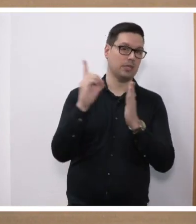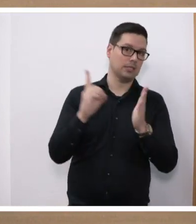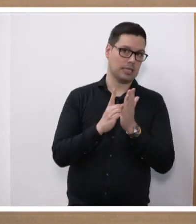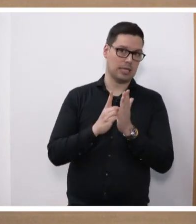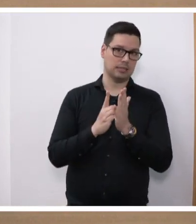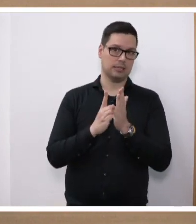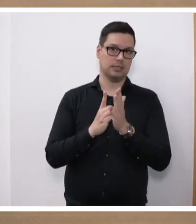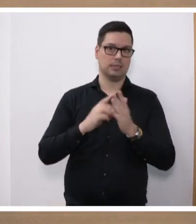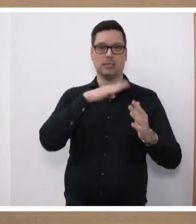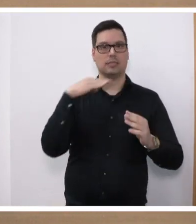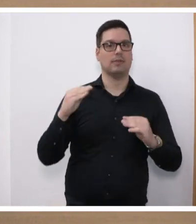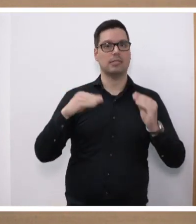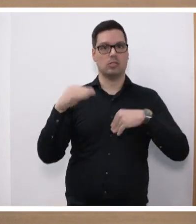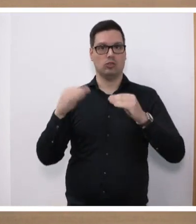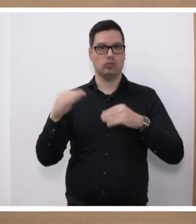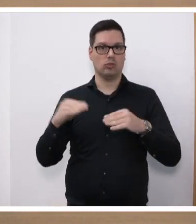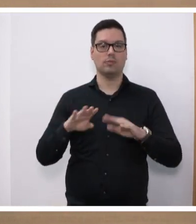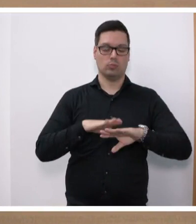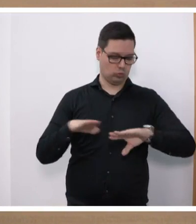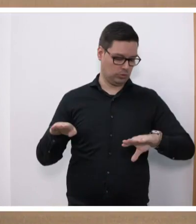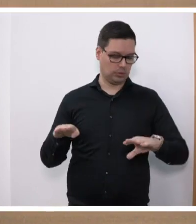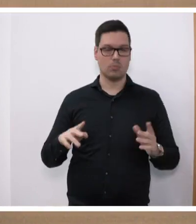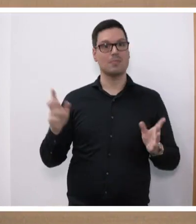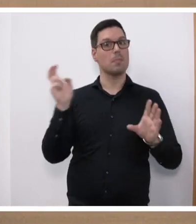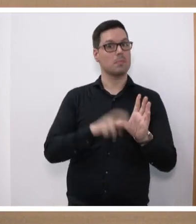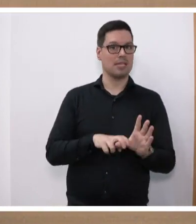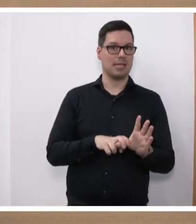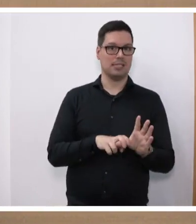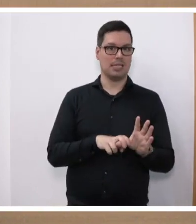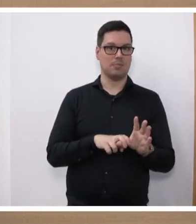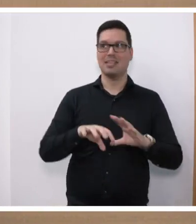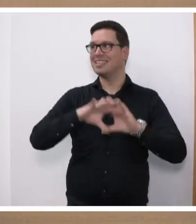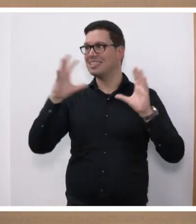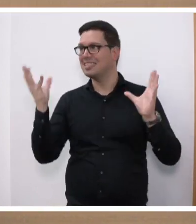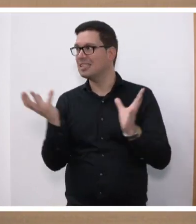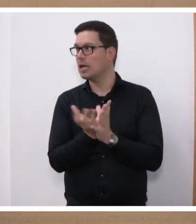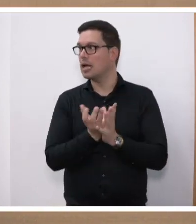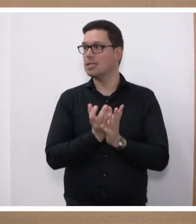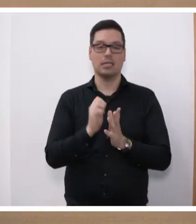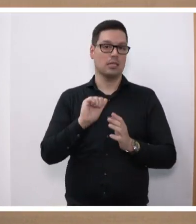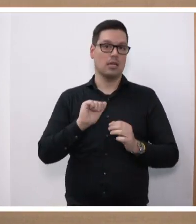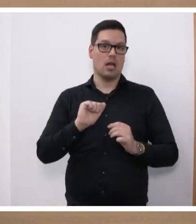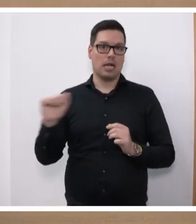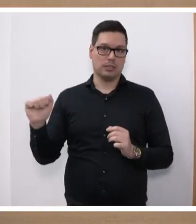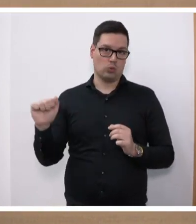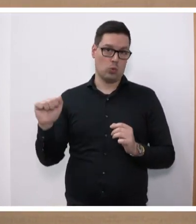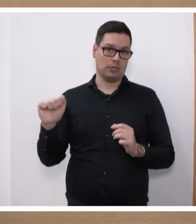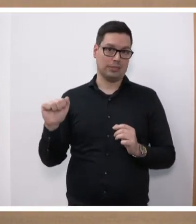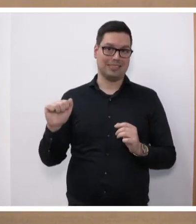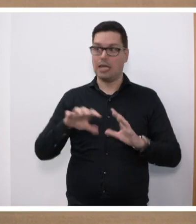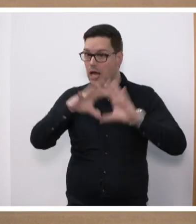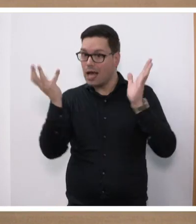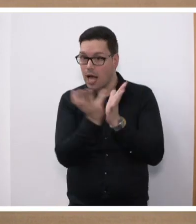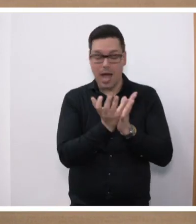die Wasserstoffagentur und das im Grunde genommen unter Beteiligung aller relevanten Akteure, die für sich, für die Zukunft die